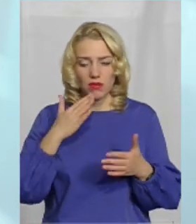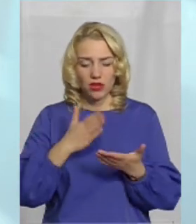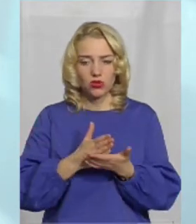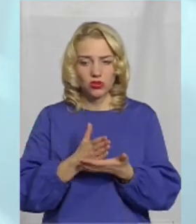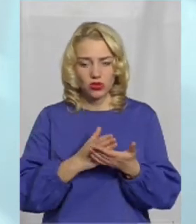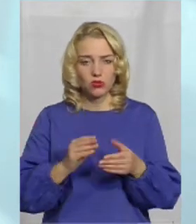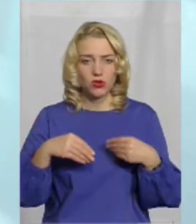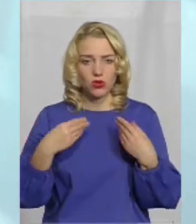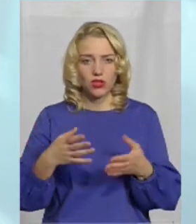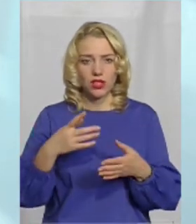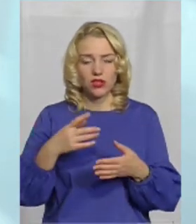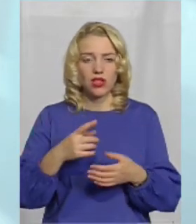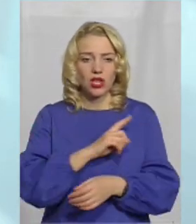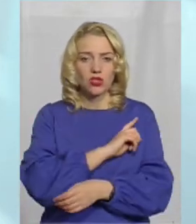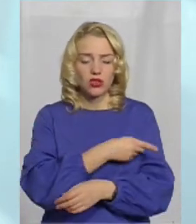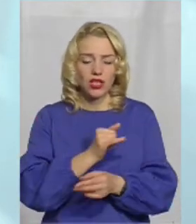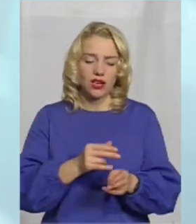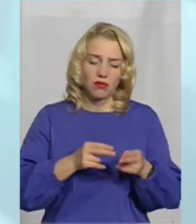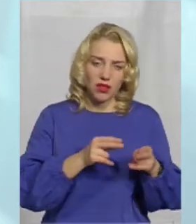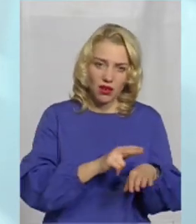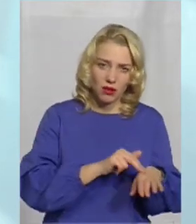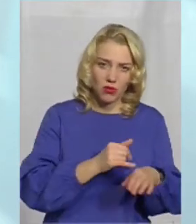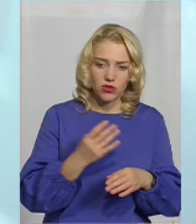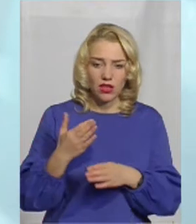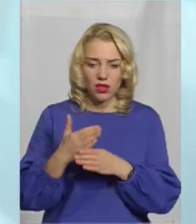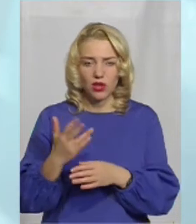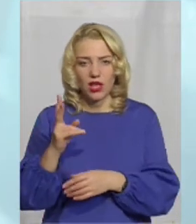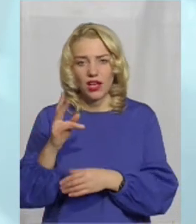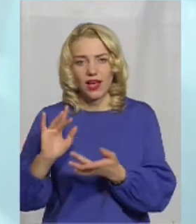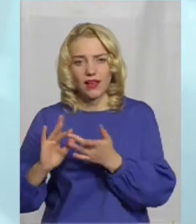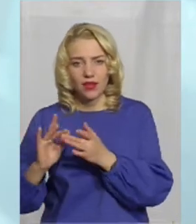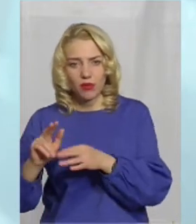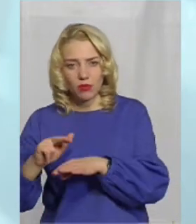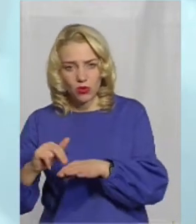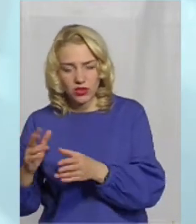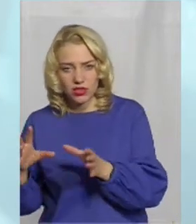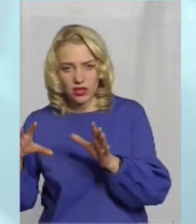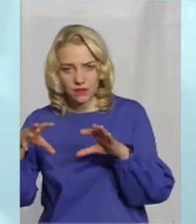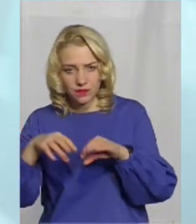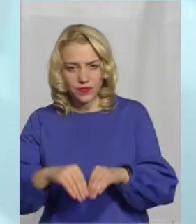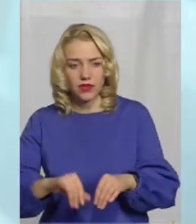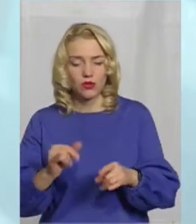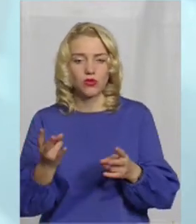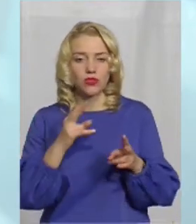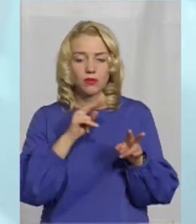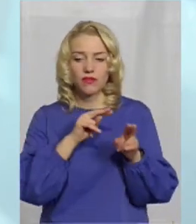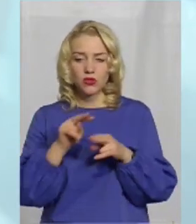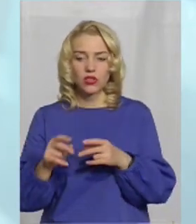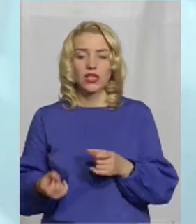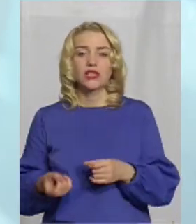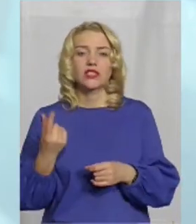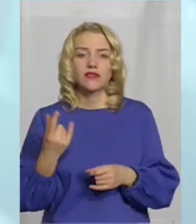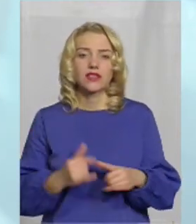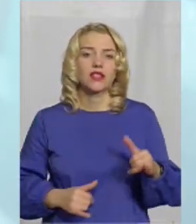докладають зусилля. І кримінальна поліція, і на допомогу їм приходить кіберполіція, тому що зрозуміло, що потрібно відслідковувати, звідки,